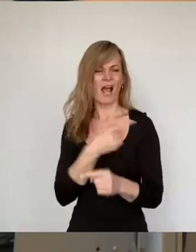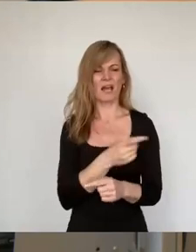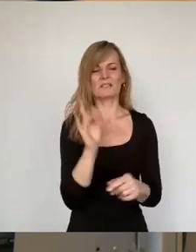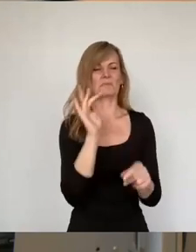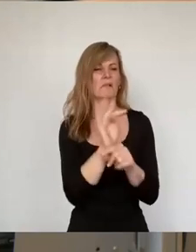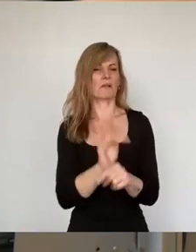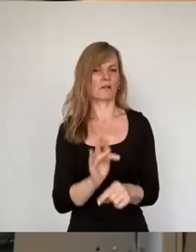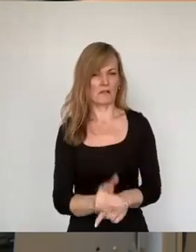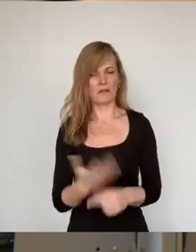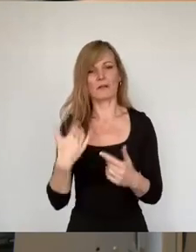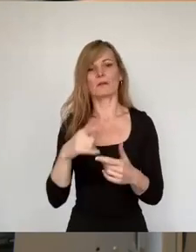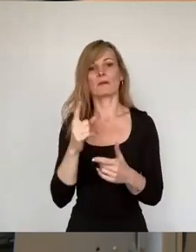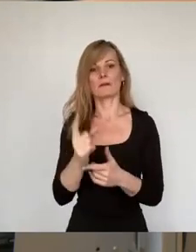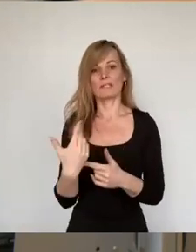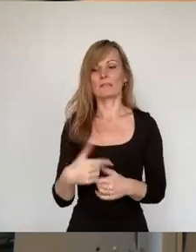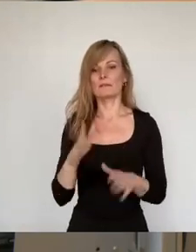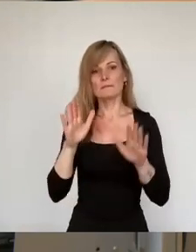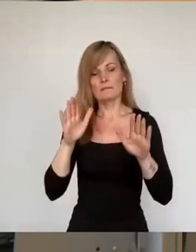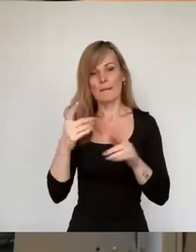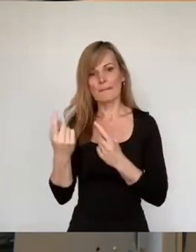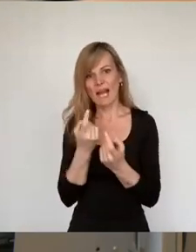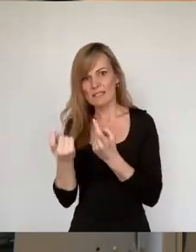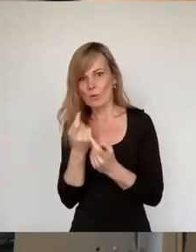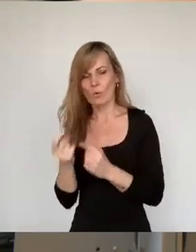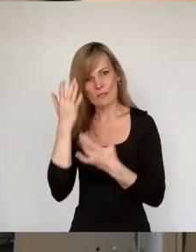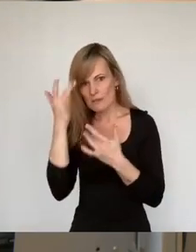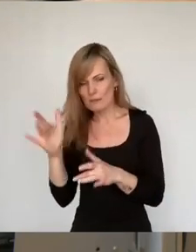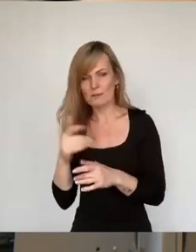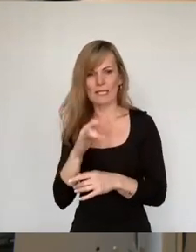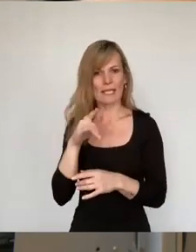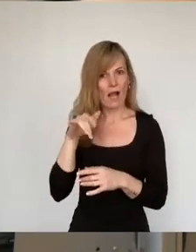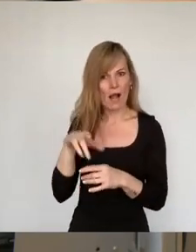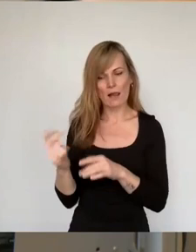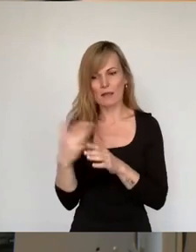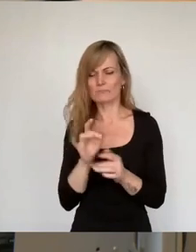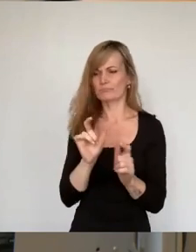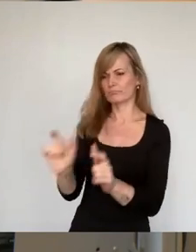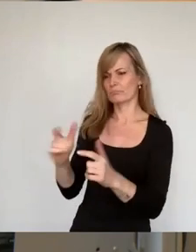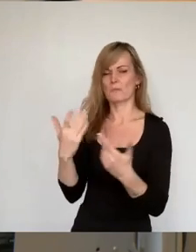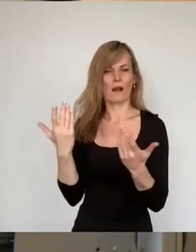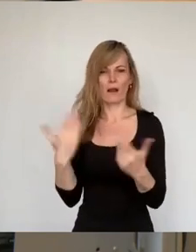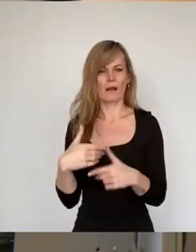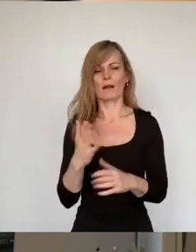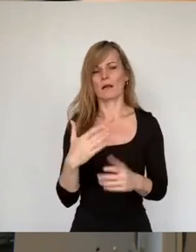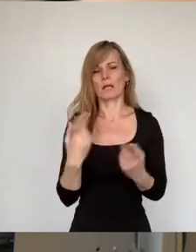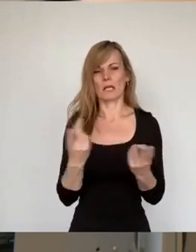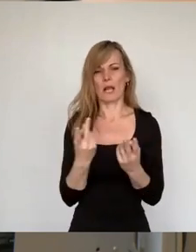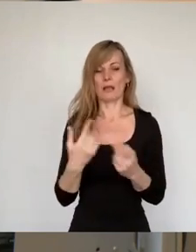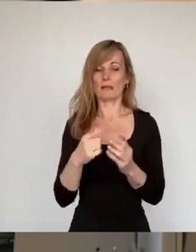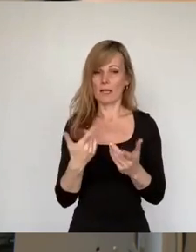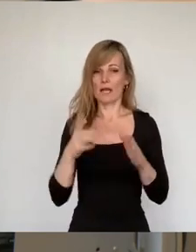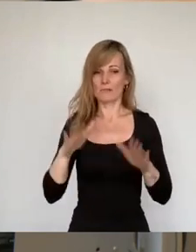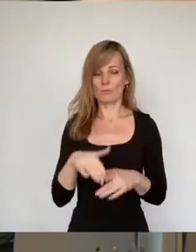verhindert, ist der Beschluss des Bundestages zur notwendigen Änderung des Asylbewerberleistungsgesetzes mittlerweile in Dauer